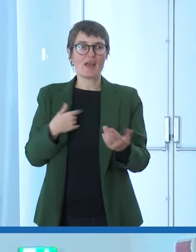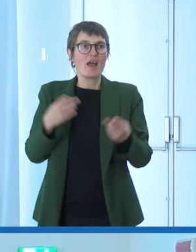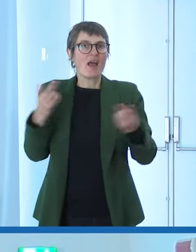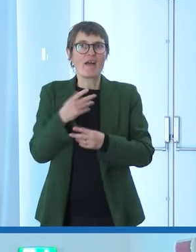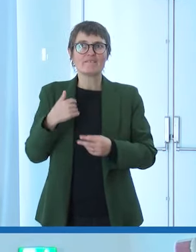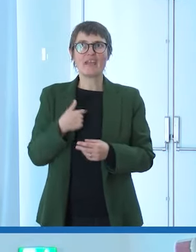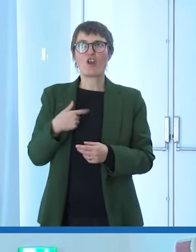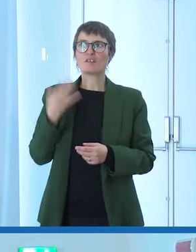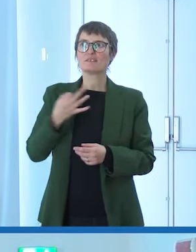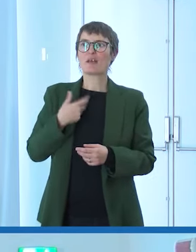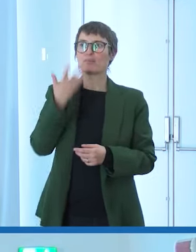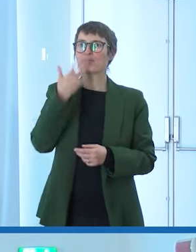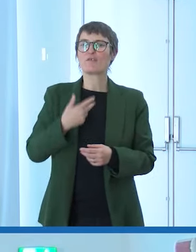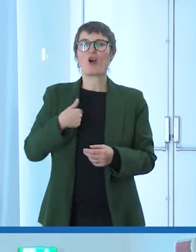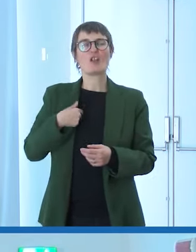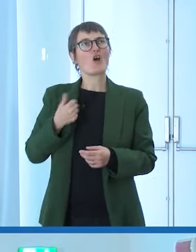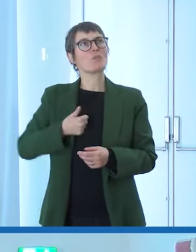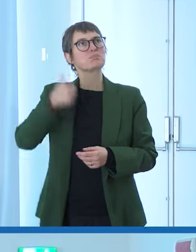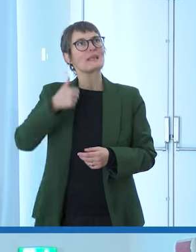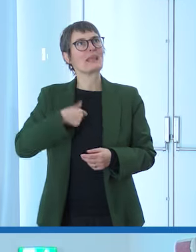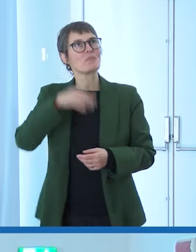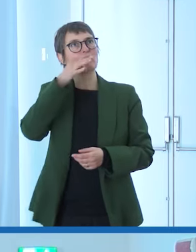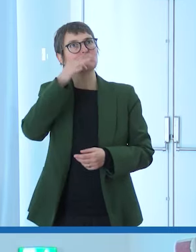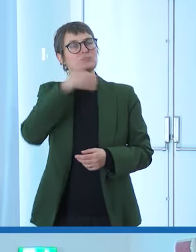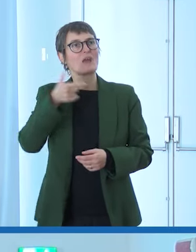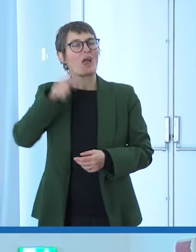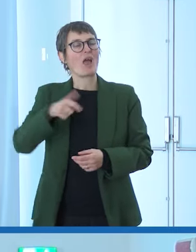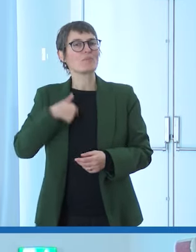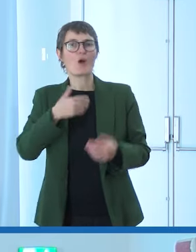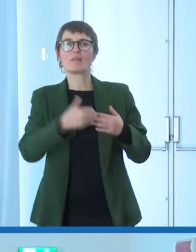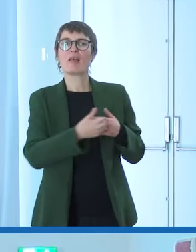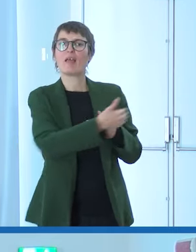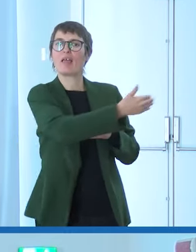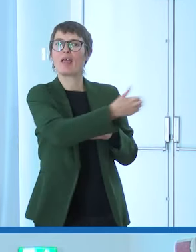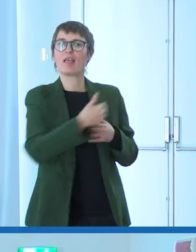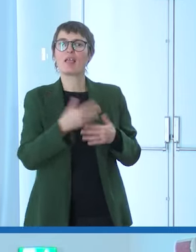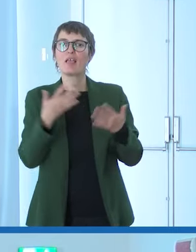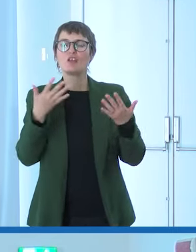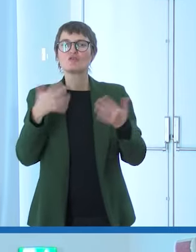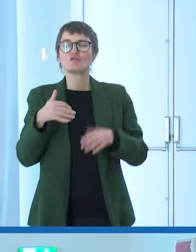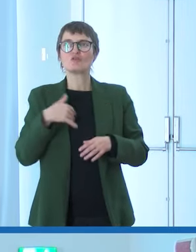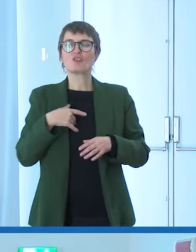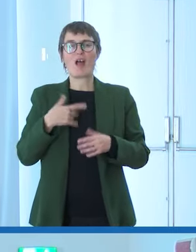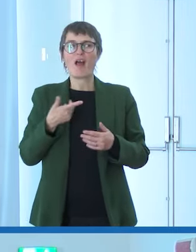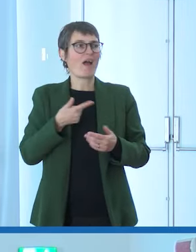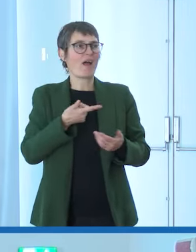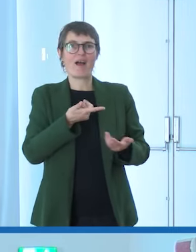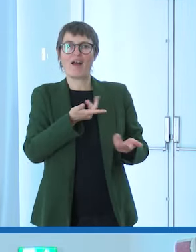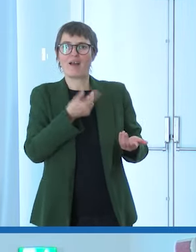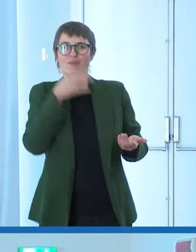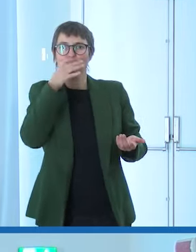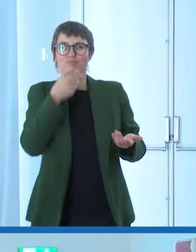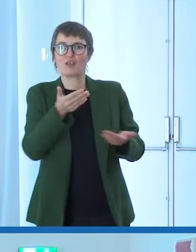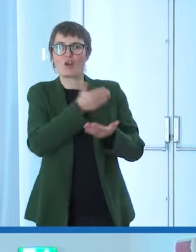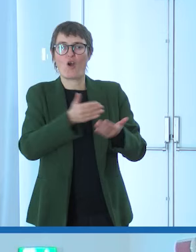perché in effetti lui mi ha tolto tutti gli avvi e mi preparato una relazione perché io ho il treno per tornare a Napoli alle 4 quindi fino alle 3